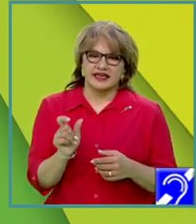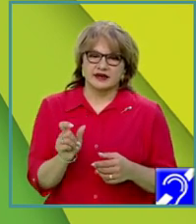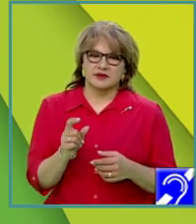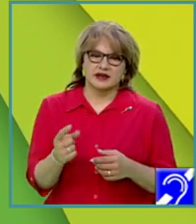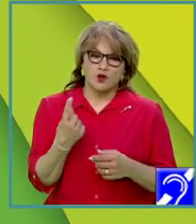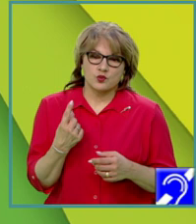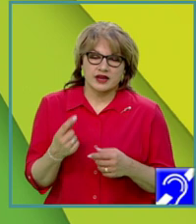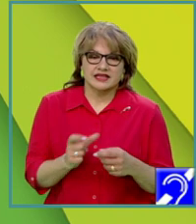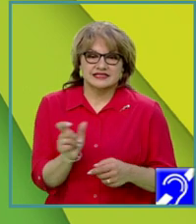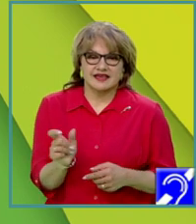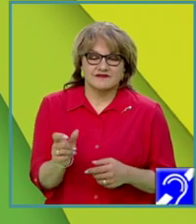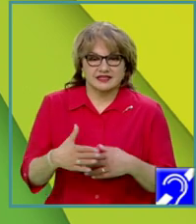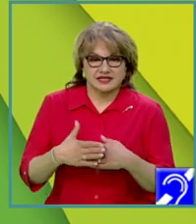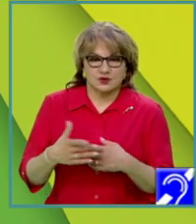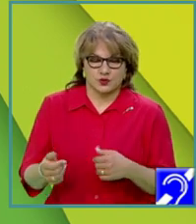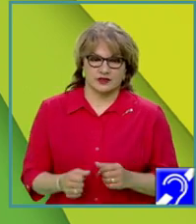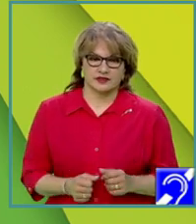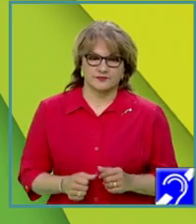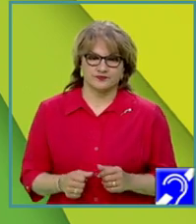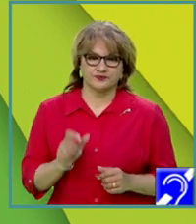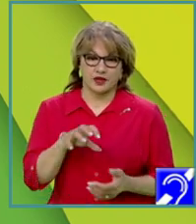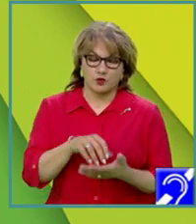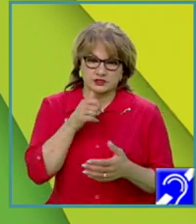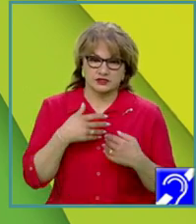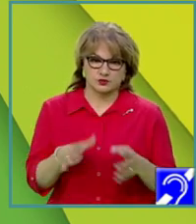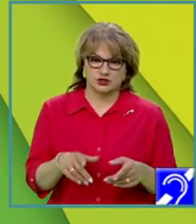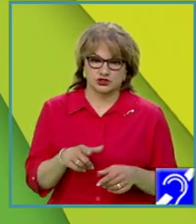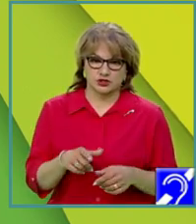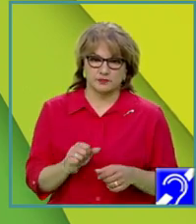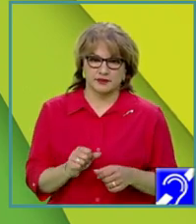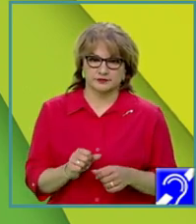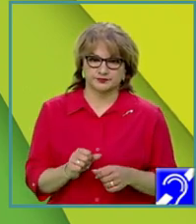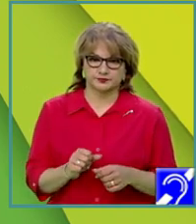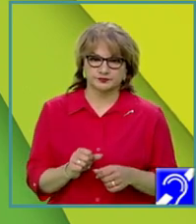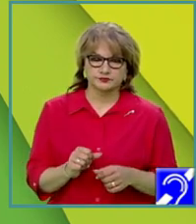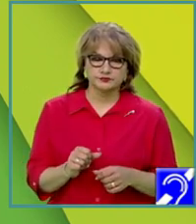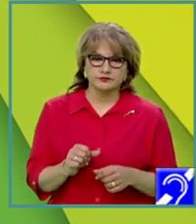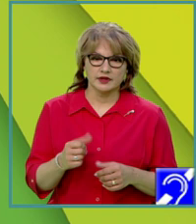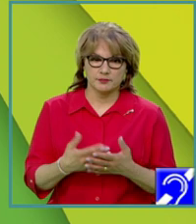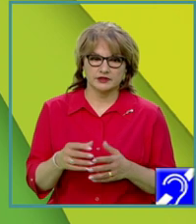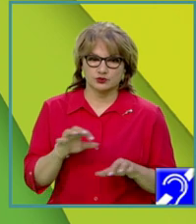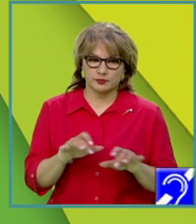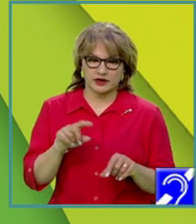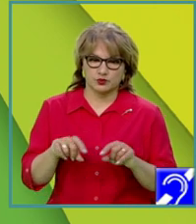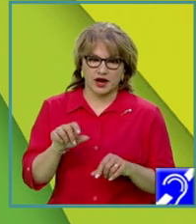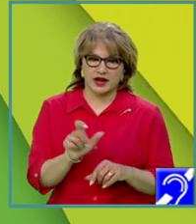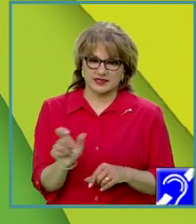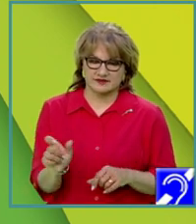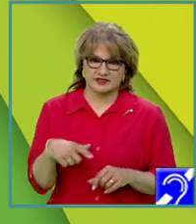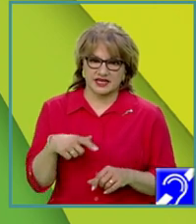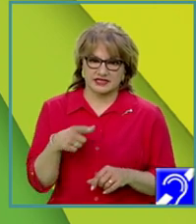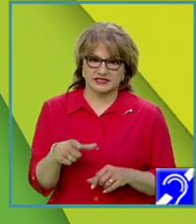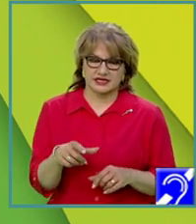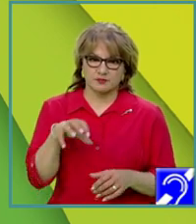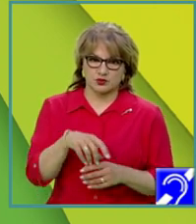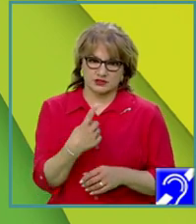curente. Poziția de la care începem în prelucrarea secvenței este poziția 1,